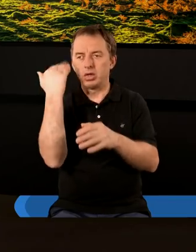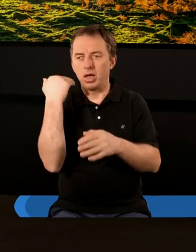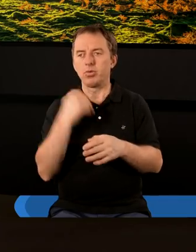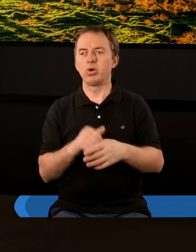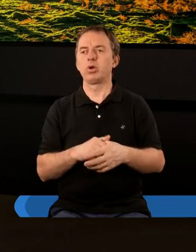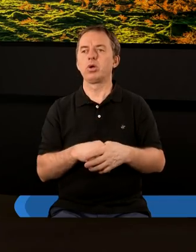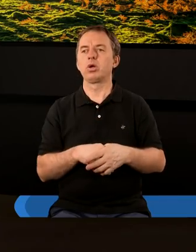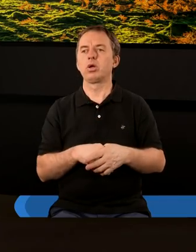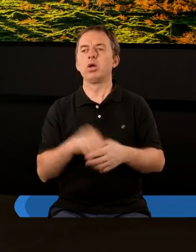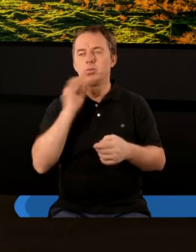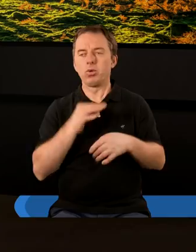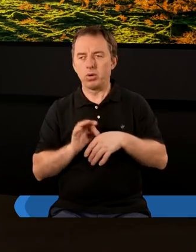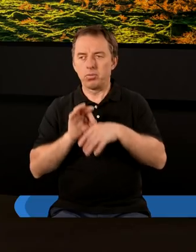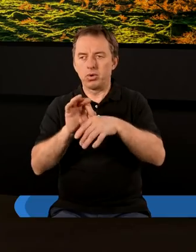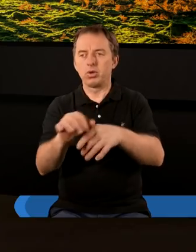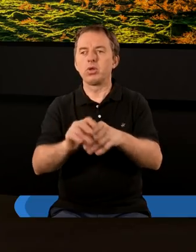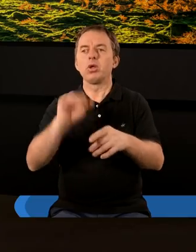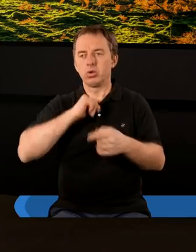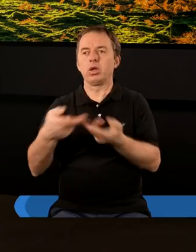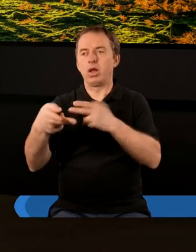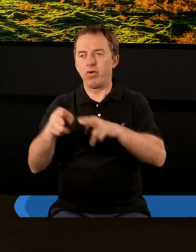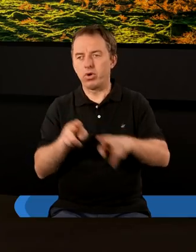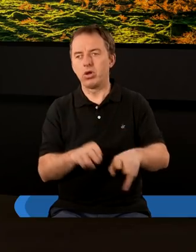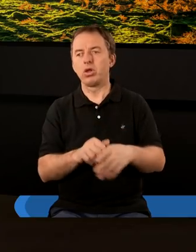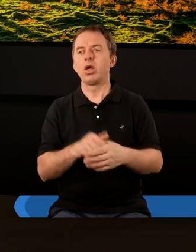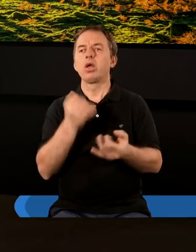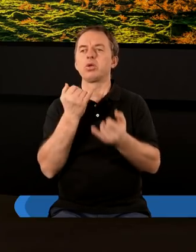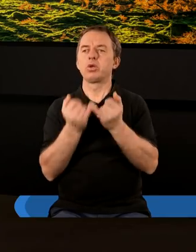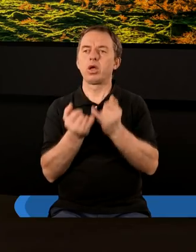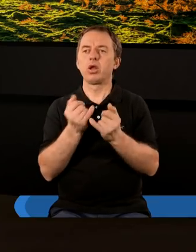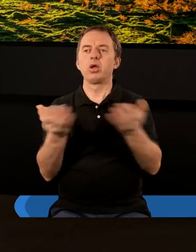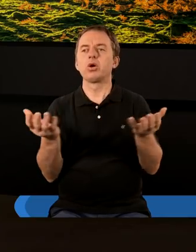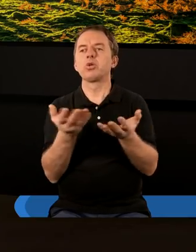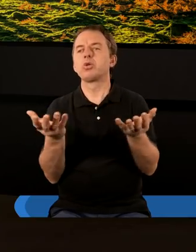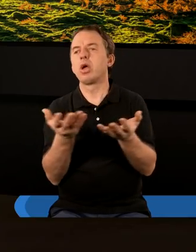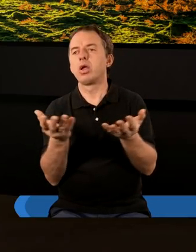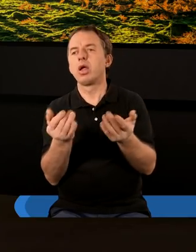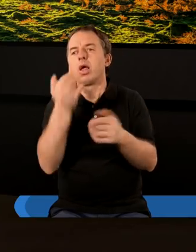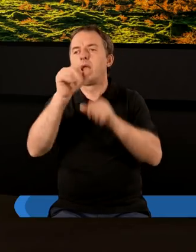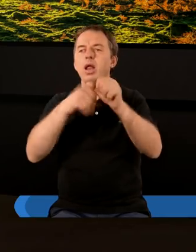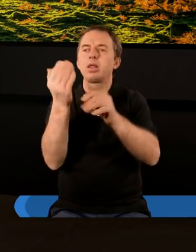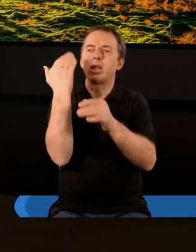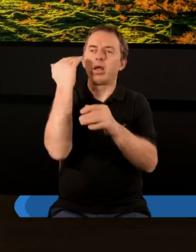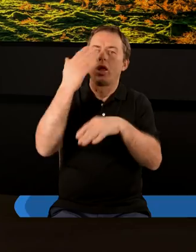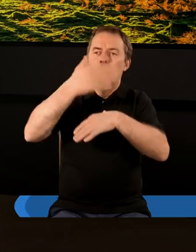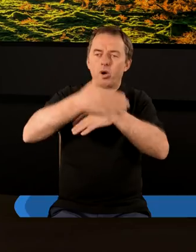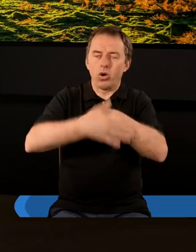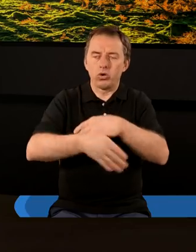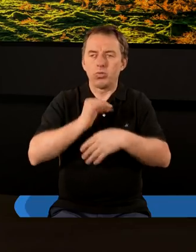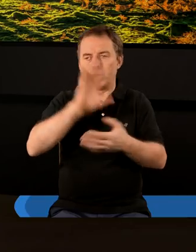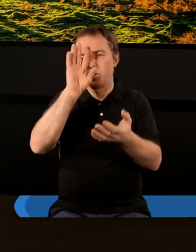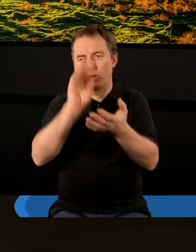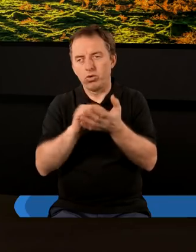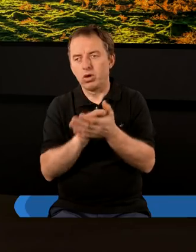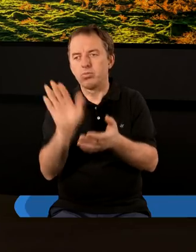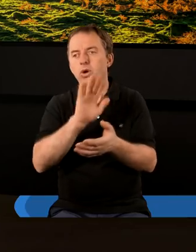lat temu Bóg przyprowadził mnie do siebie nawrócił ale jeżeli gdzieś ileś lat temu kończą się moje